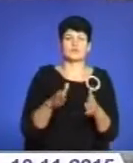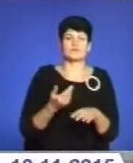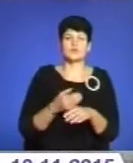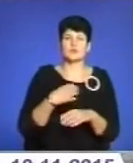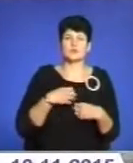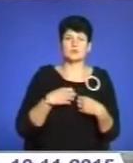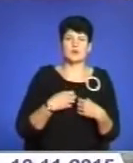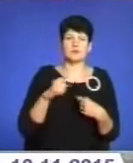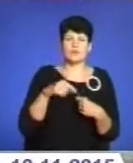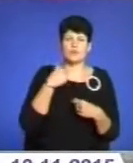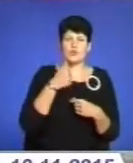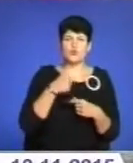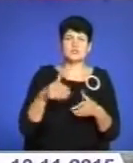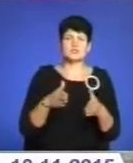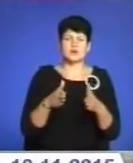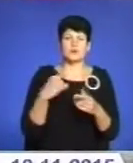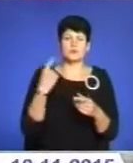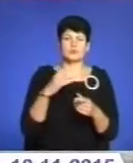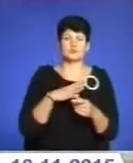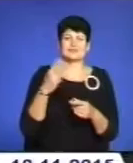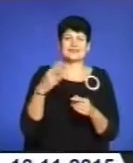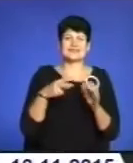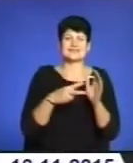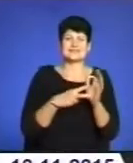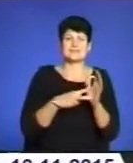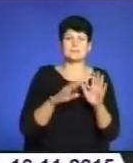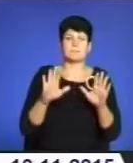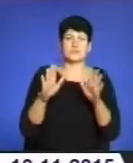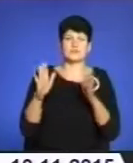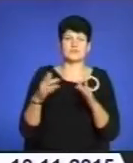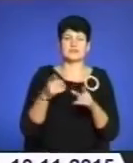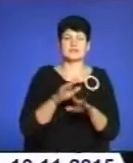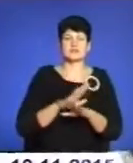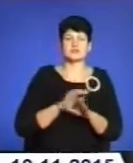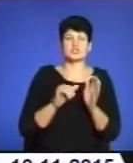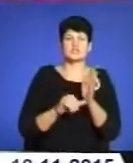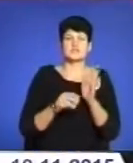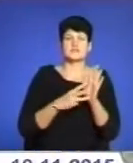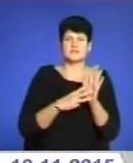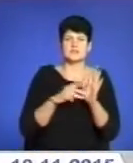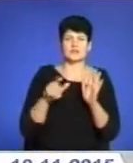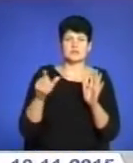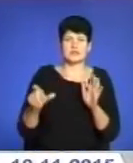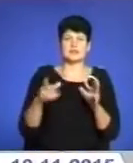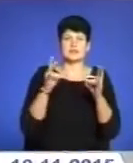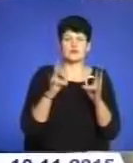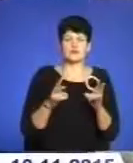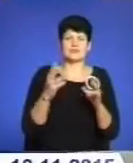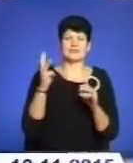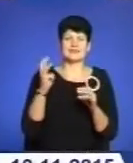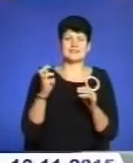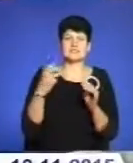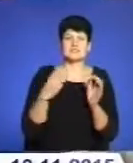Цьогоріч на автошляхах області сталося 37 автопригод, у яких загинуло 68 людей. Травмовано 381